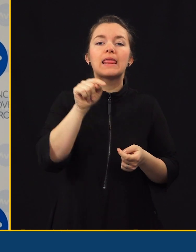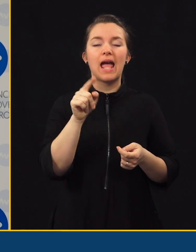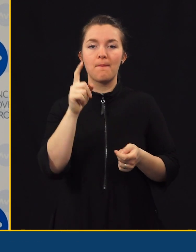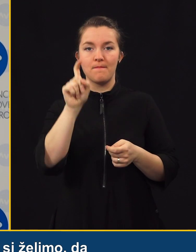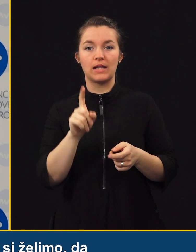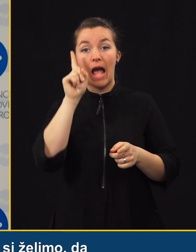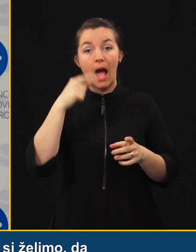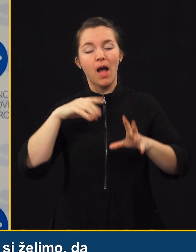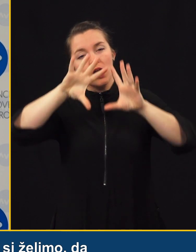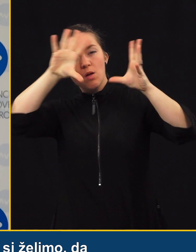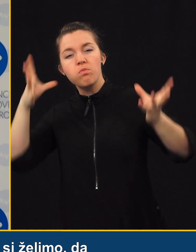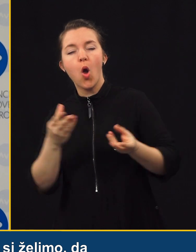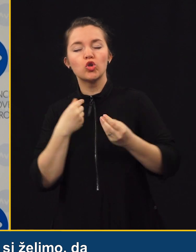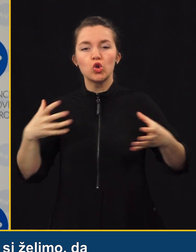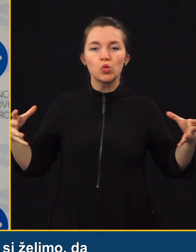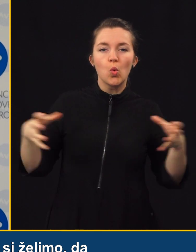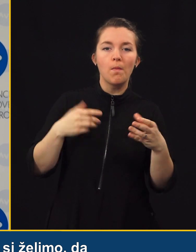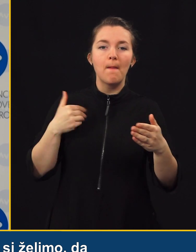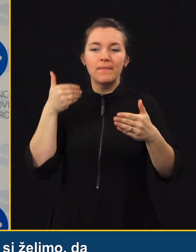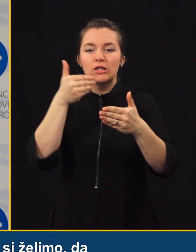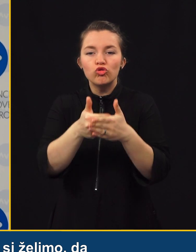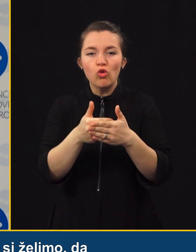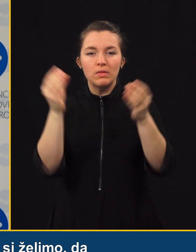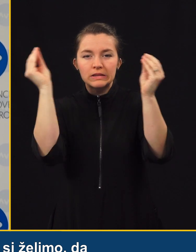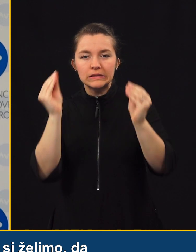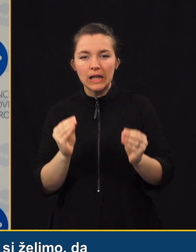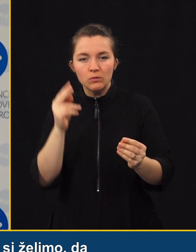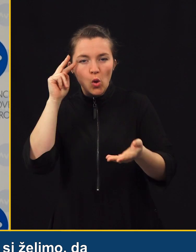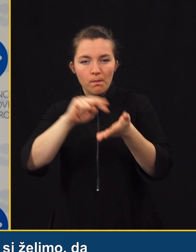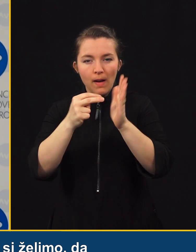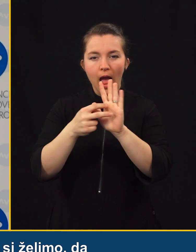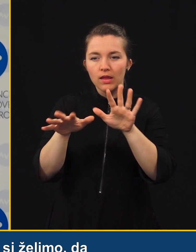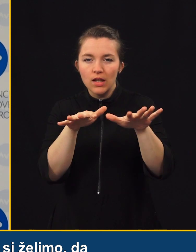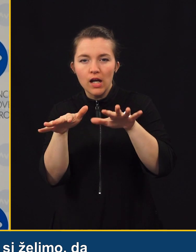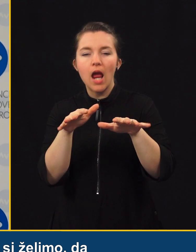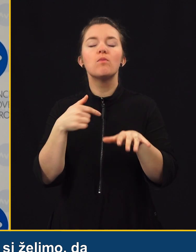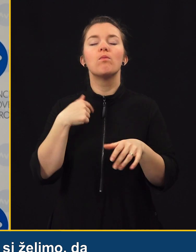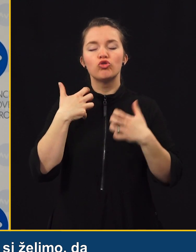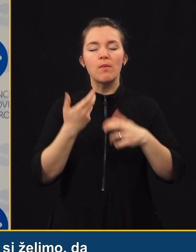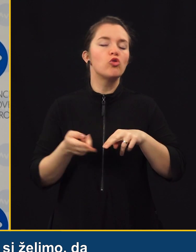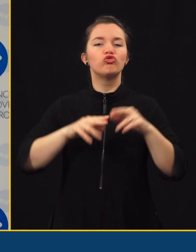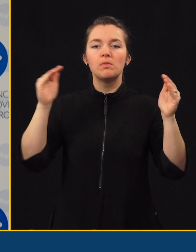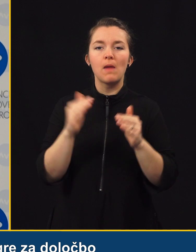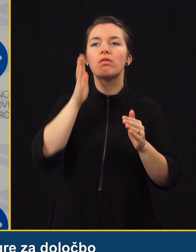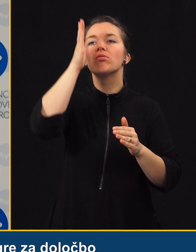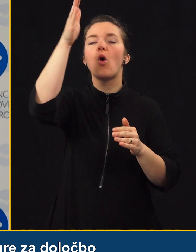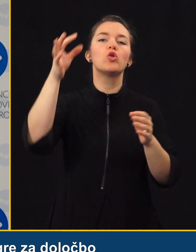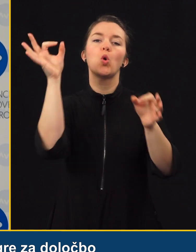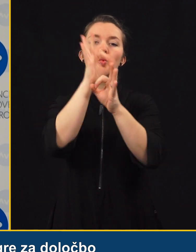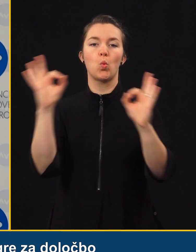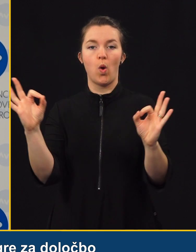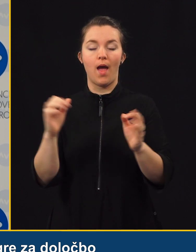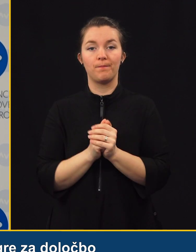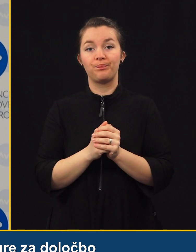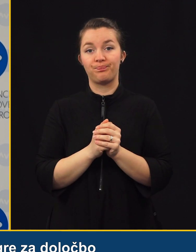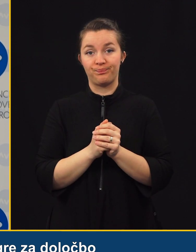ampak z tem sistemskim pristopom si želimo, da bi jih bilo čin manj oziroma, da jih nekaj sploh ne bi bilo. Kar se tiče premika